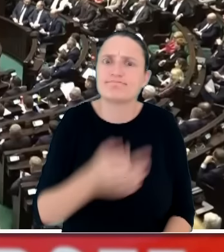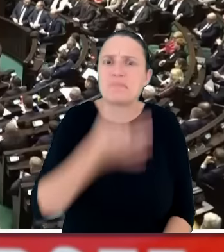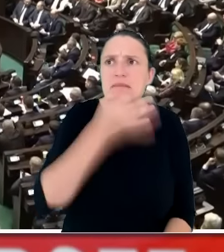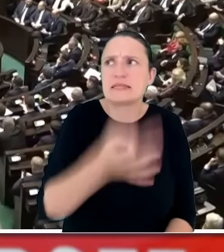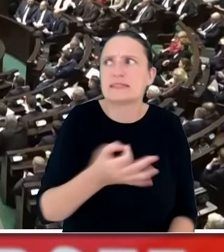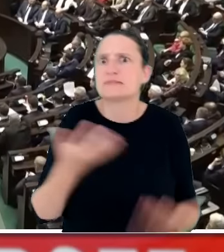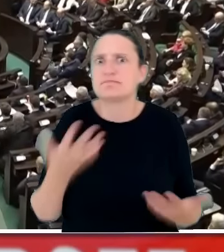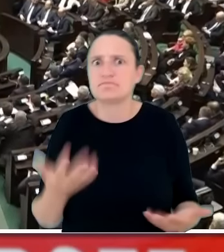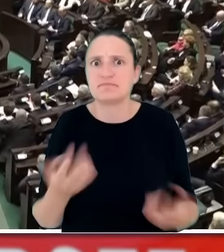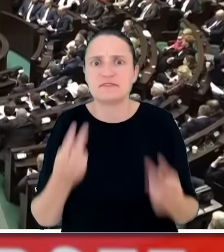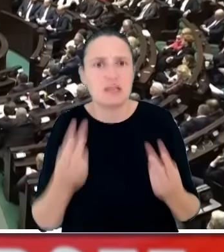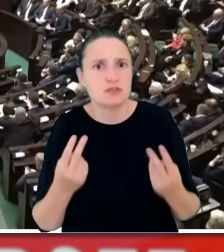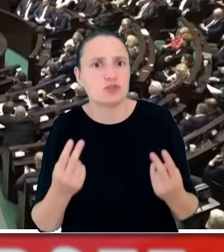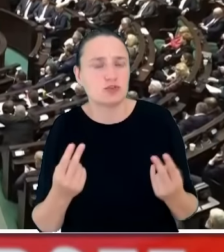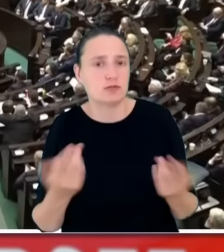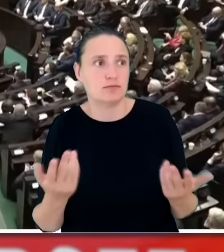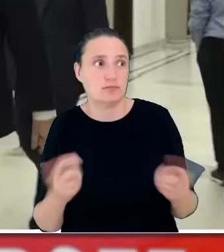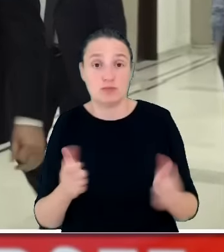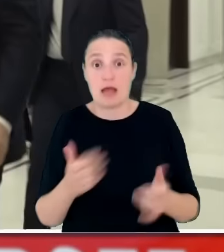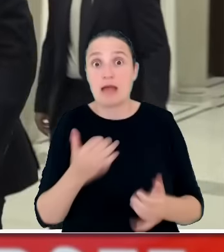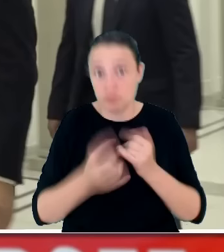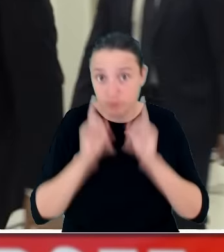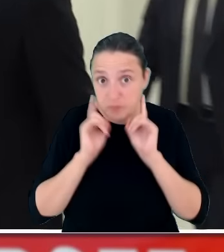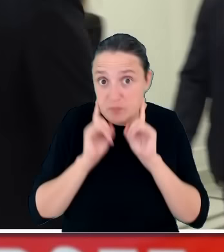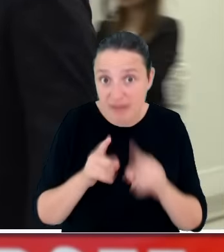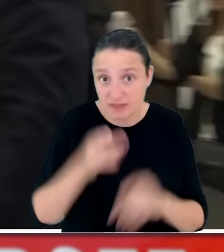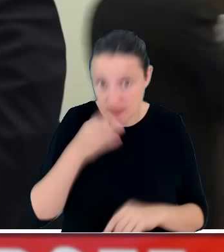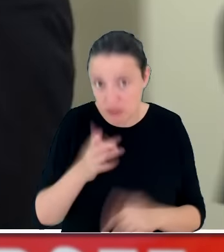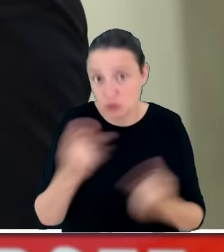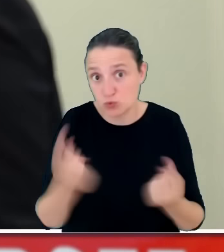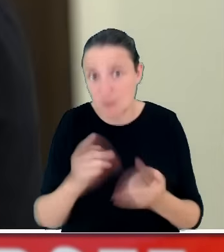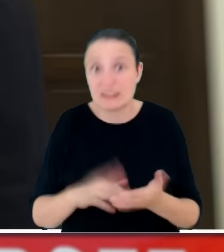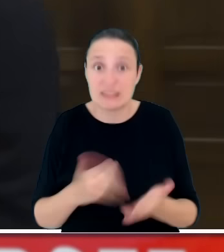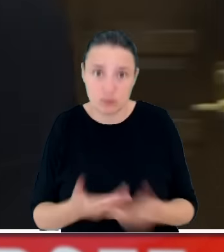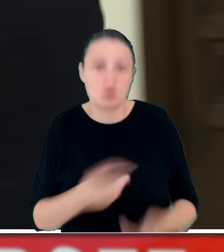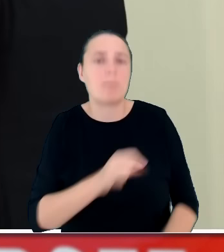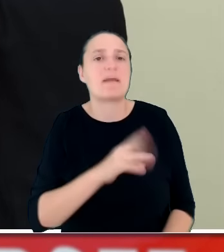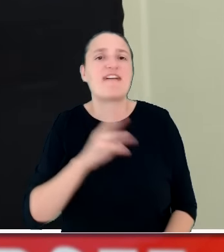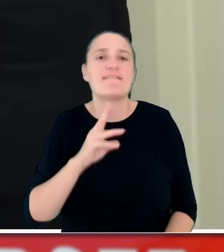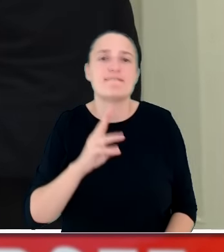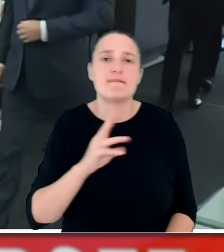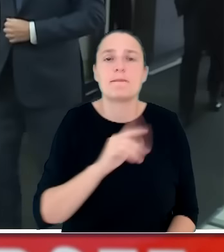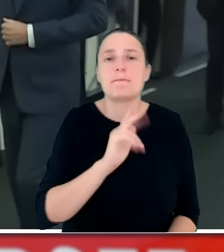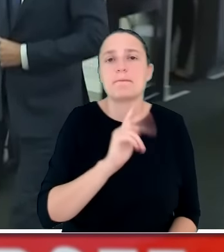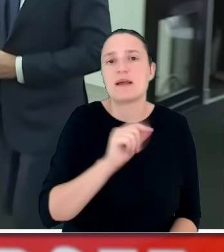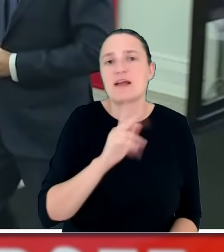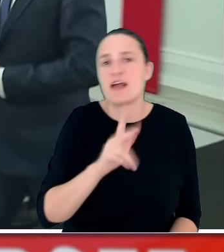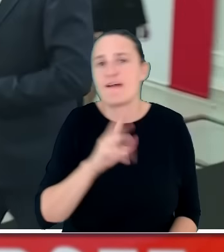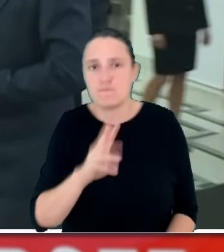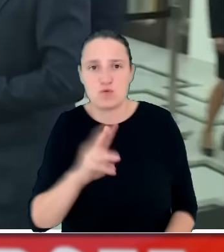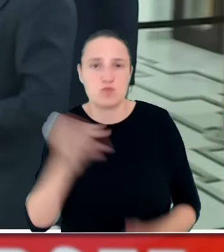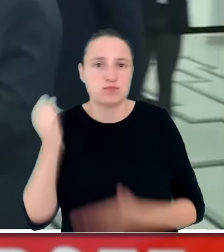nakreślony tutaj przez pana ministra się ziści, tak, czyli obcięcie, mówiąc w wielkim skrócie,